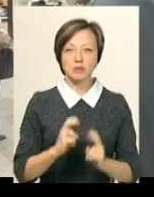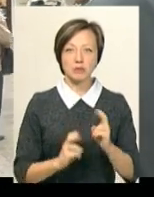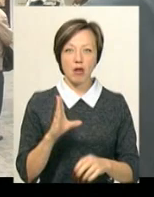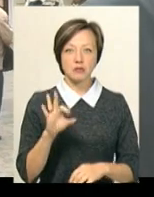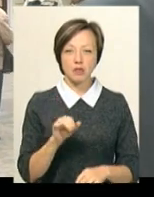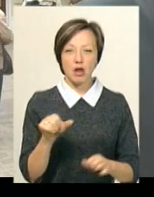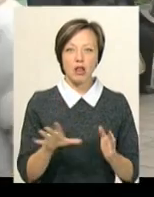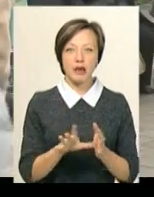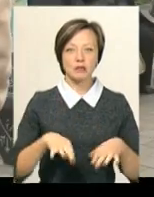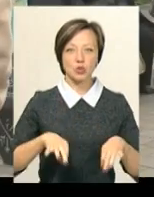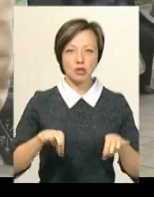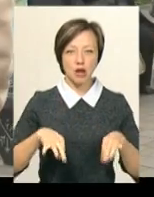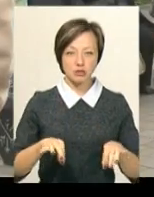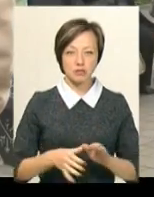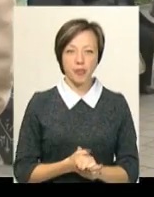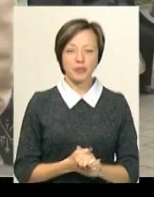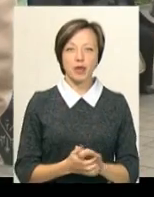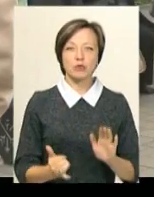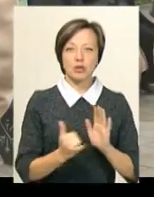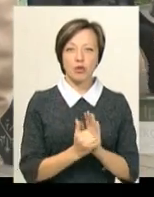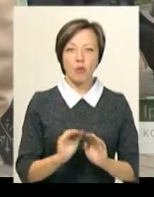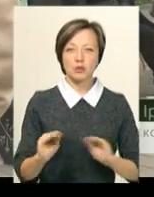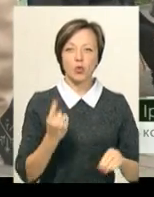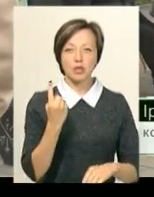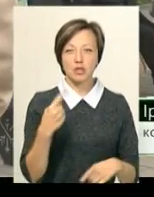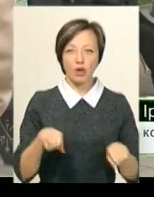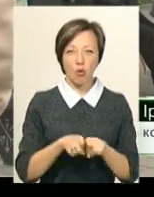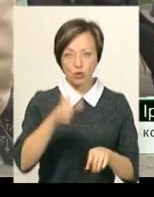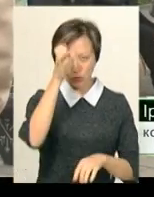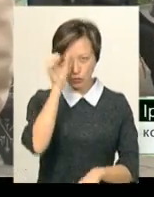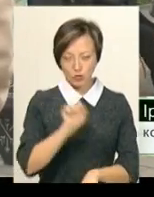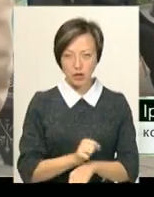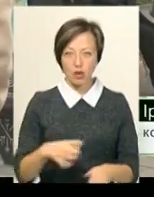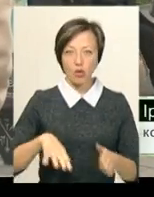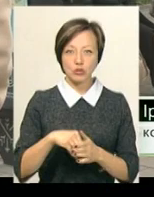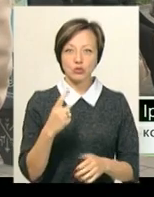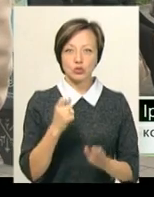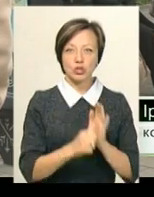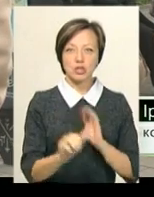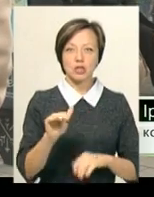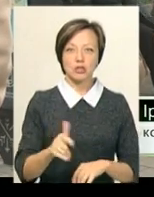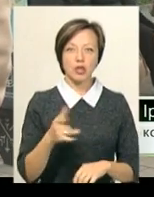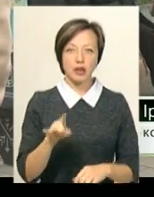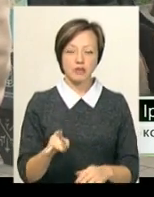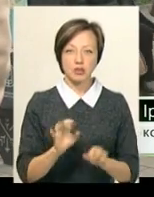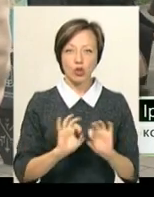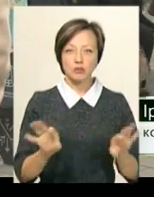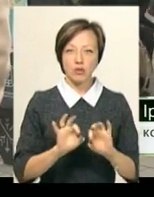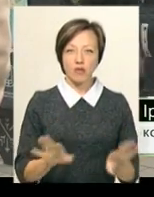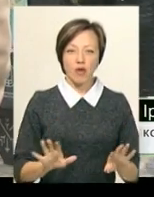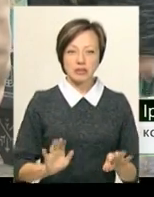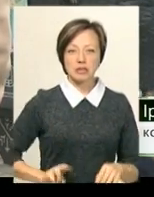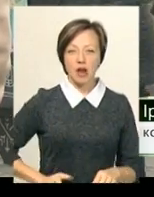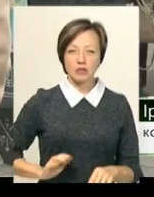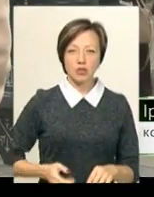«Електротранс». Встановлення і облаштування однієї такої розумної зупинки коштує 160 тисяч гривень. Як розповів комерційний